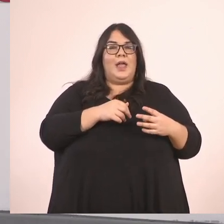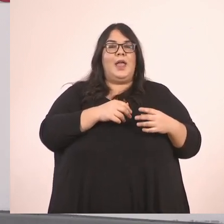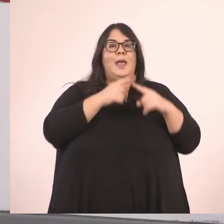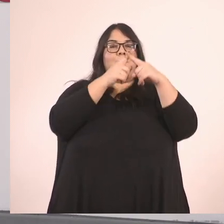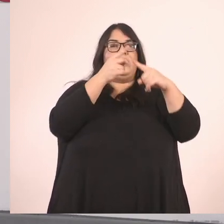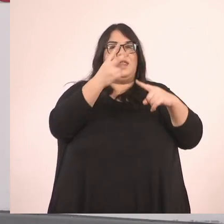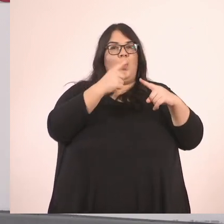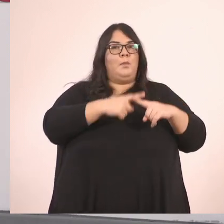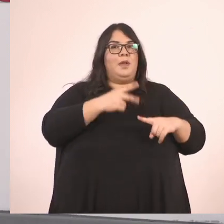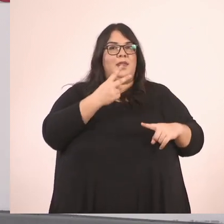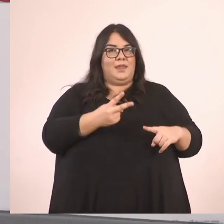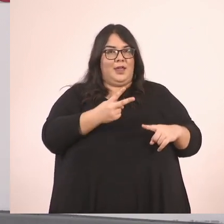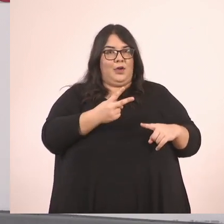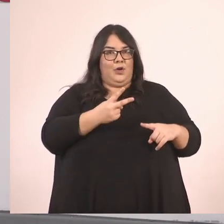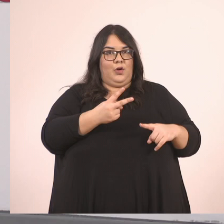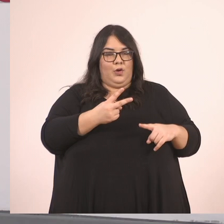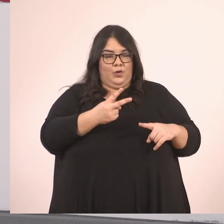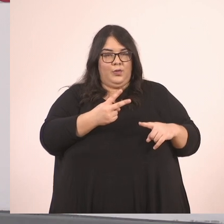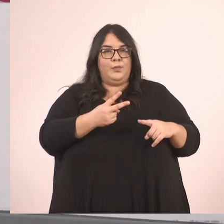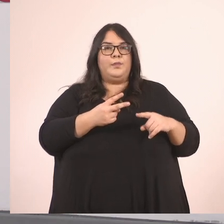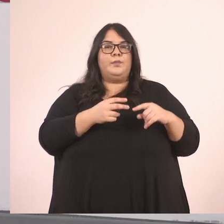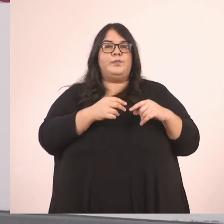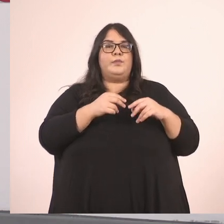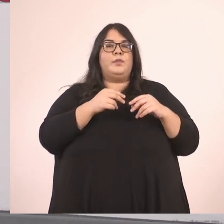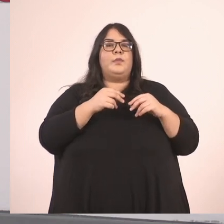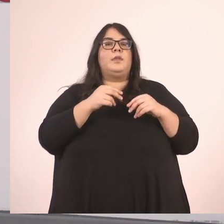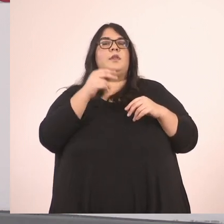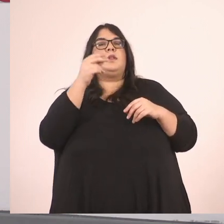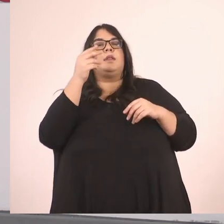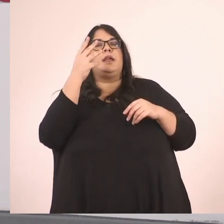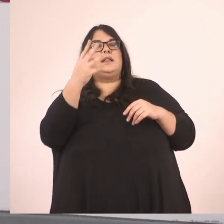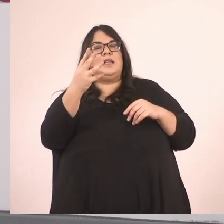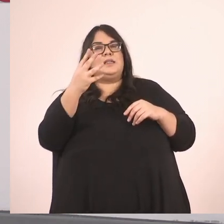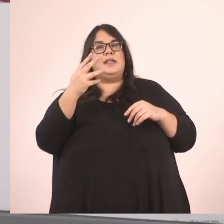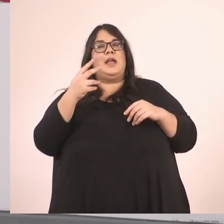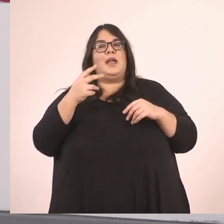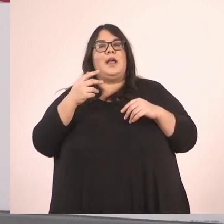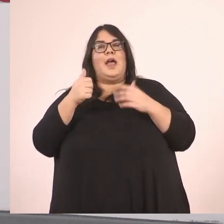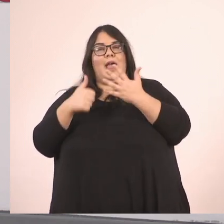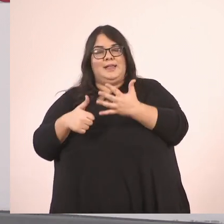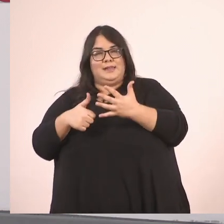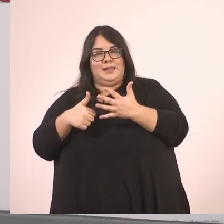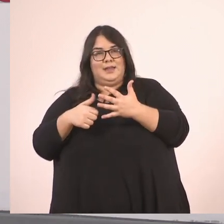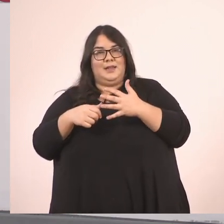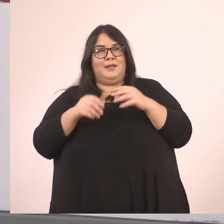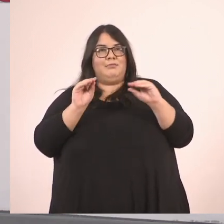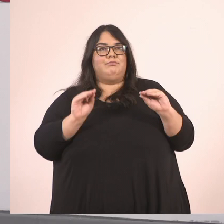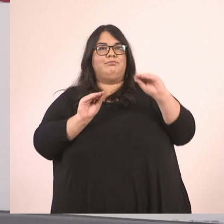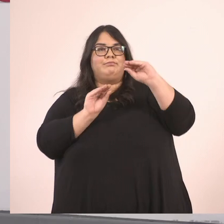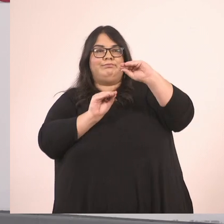παλαπλασιάσουμε και αυτό με το 2, τους όρους του, όχι το κλάσμα. 2 ή 2, 4, 2 ή 3, 6.